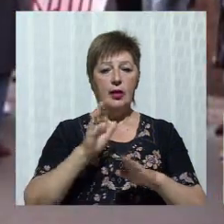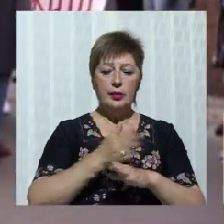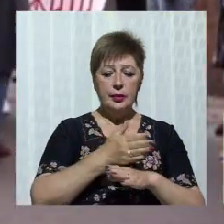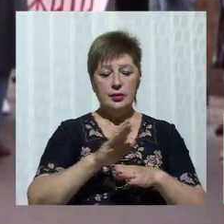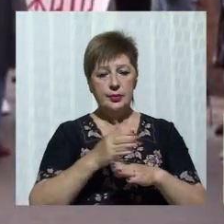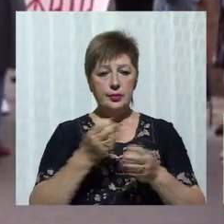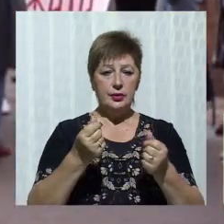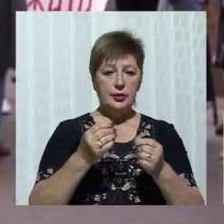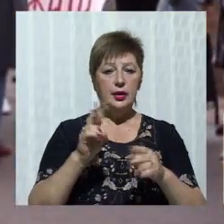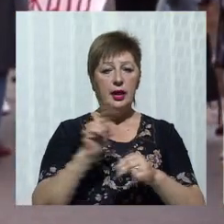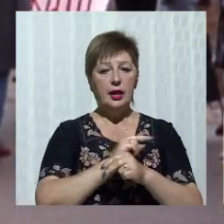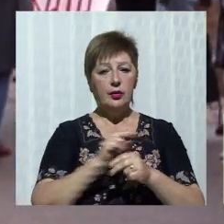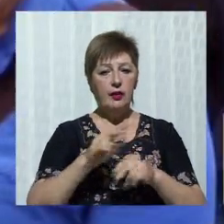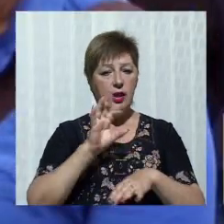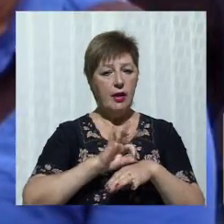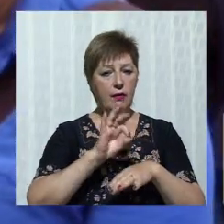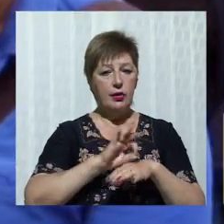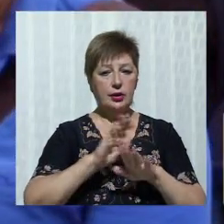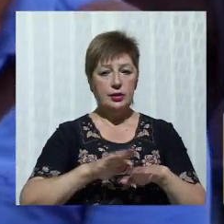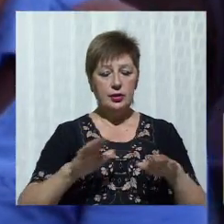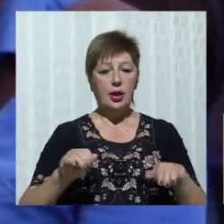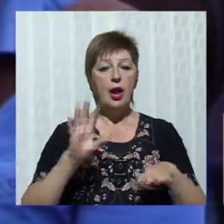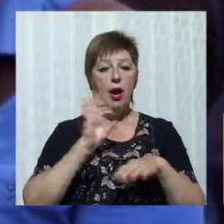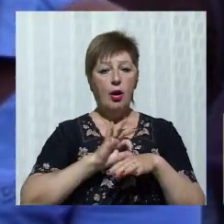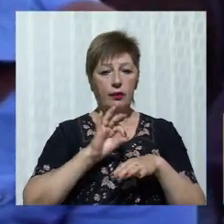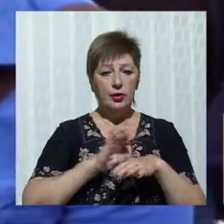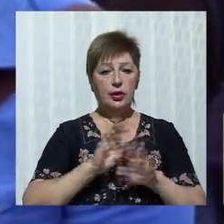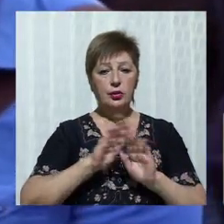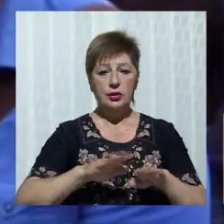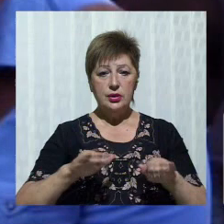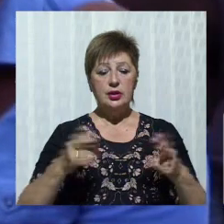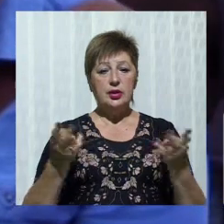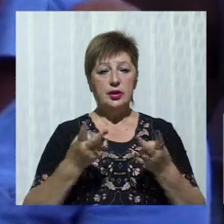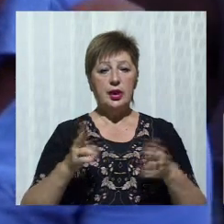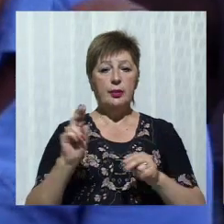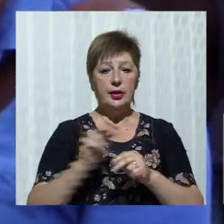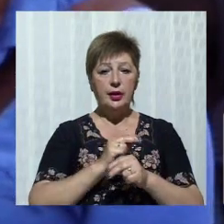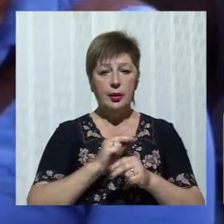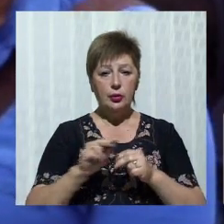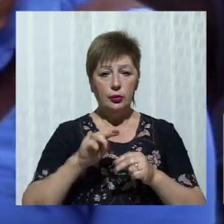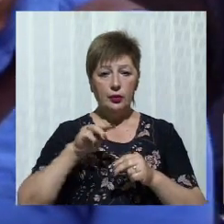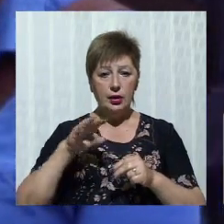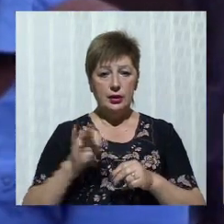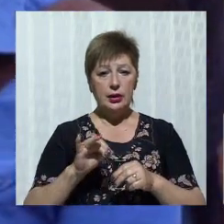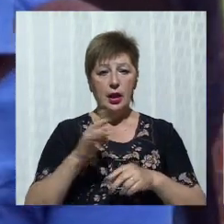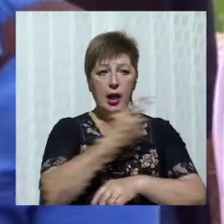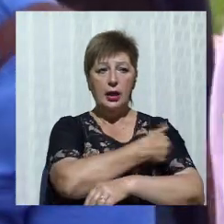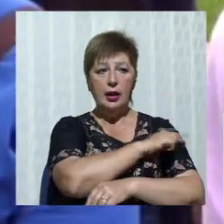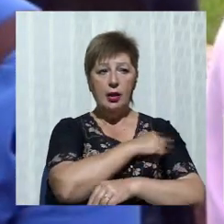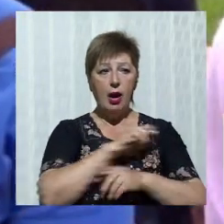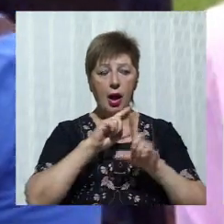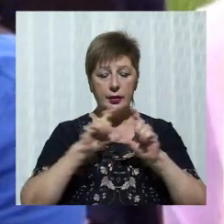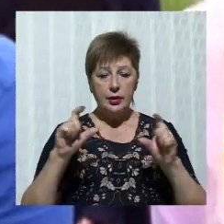грошей на лікування хворих дітей. Хворі діти, треба ремонтувати лікарні.